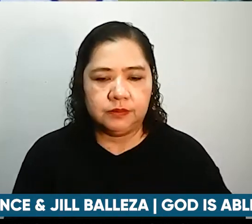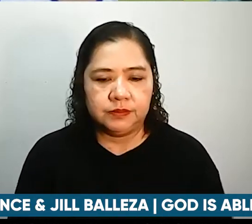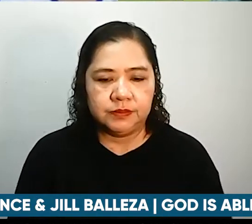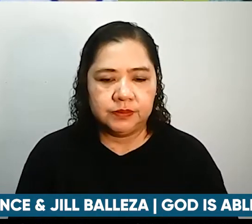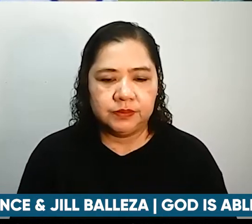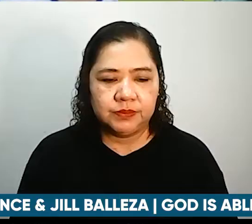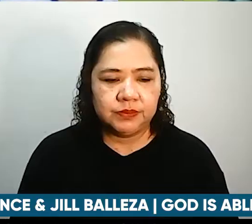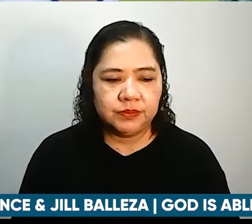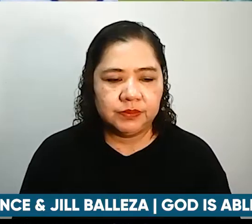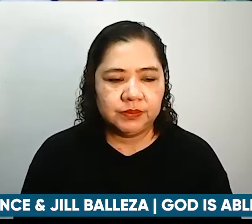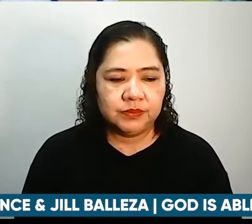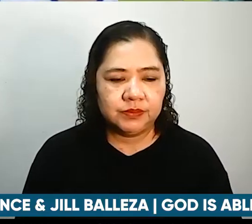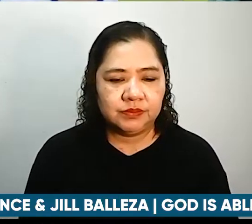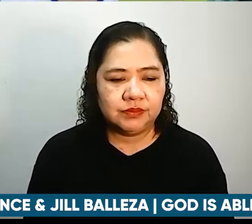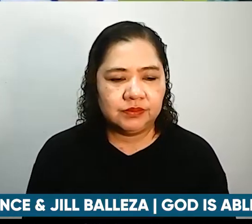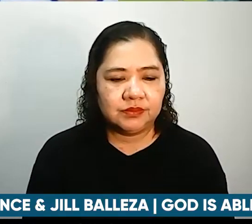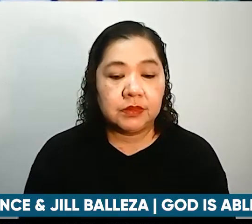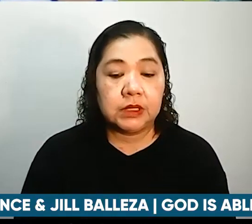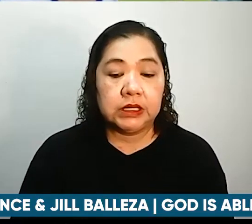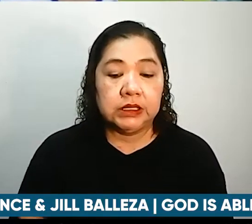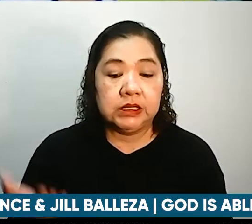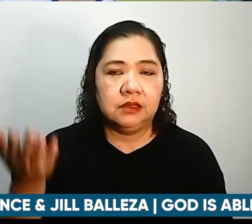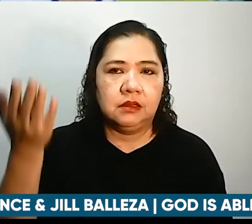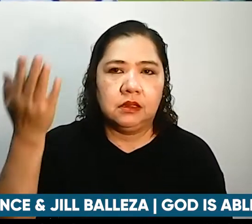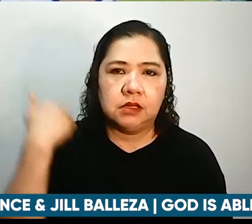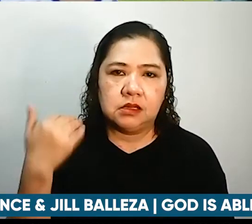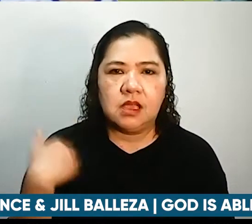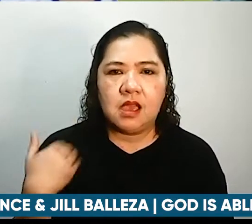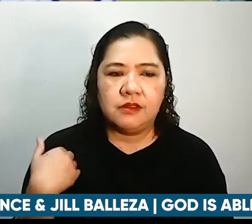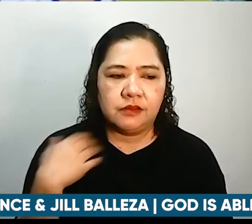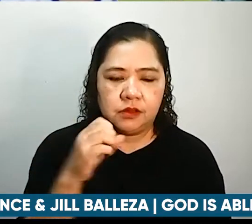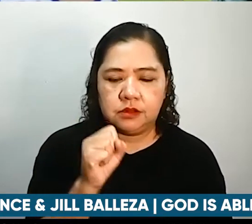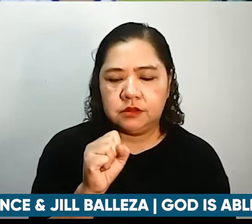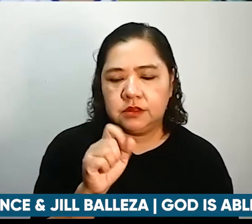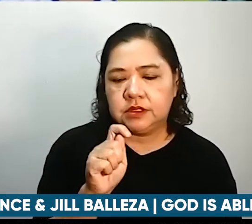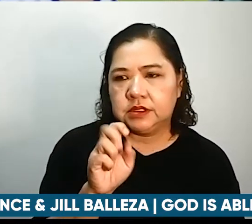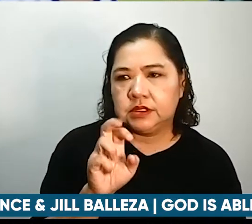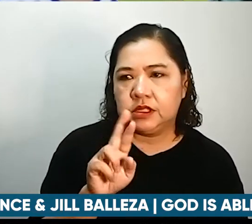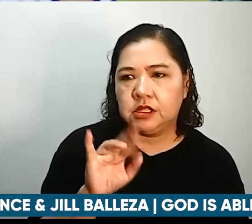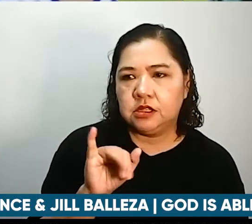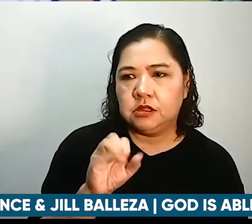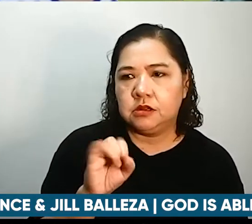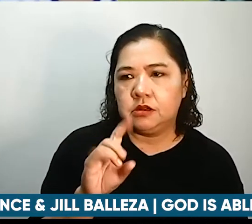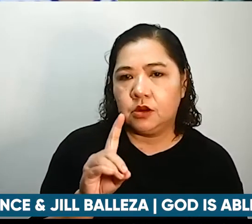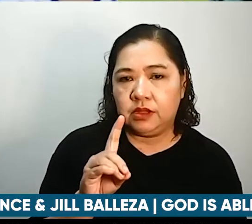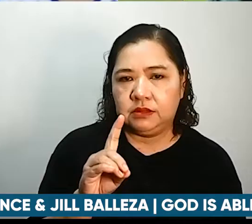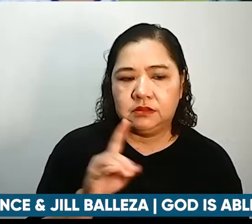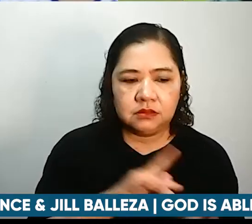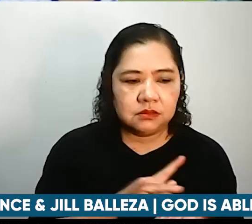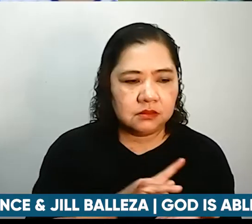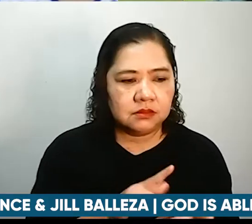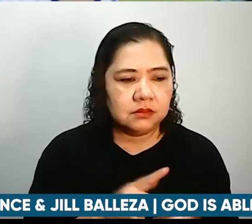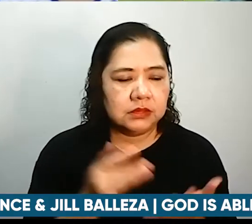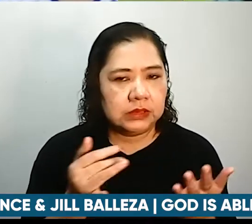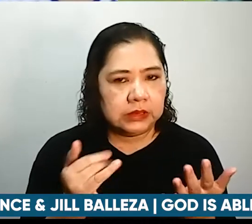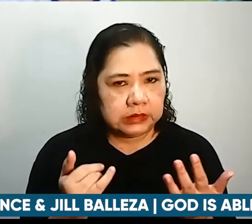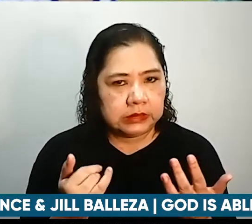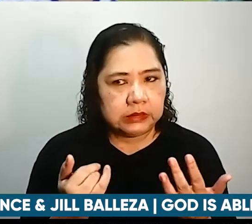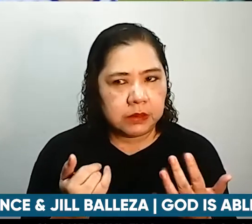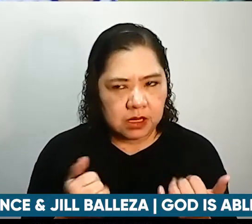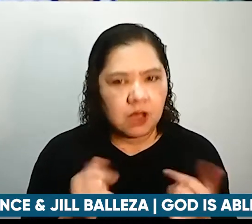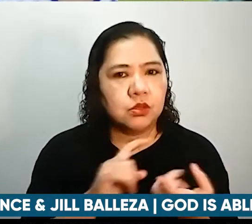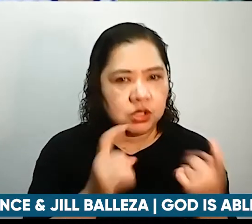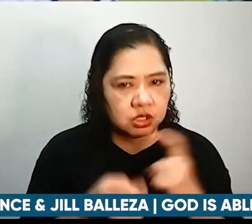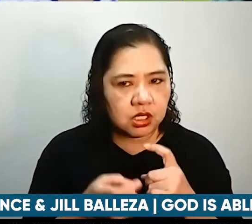dati kasi nage-steroid ako and then, nung inalis ko yun, I replaced it with turmeric and hanggang ngayon, di